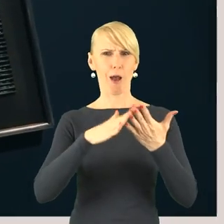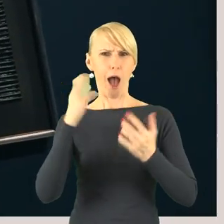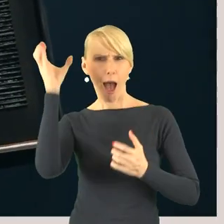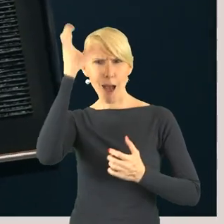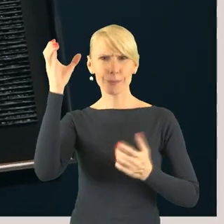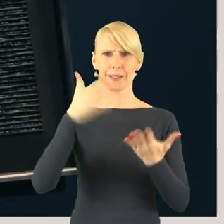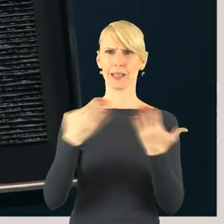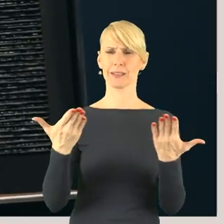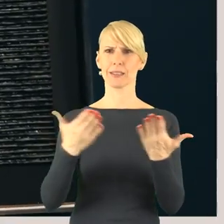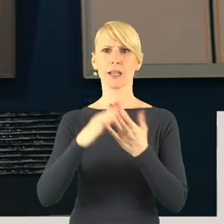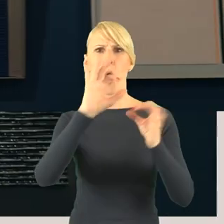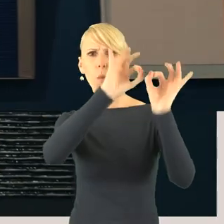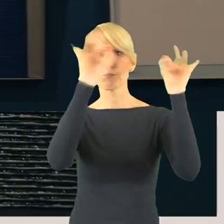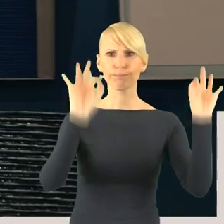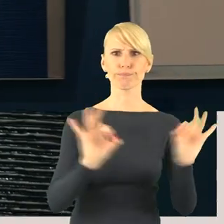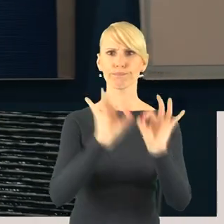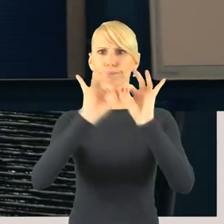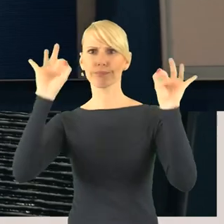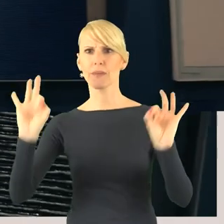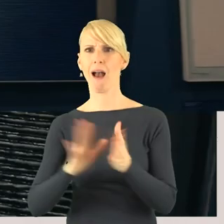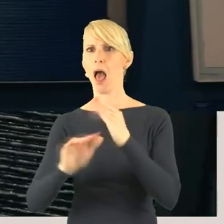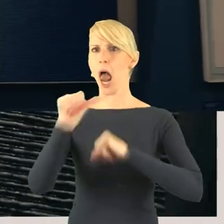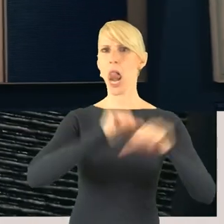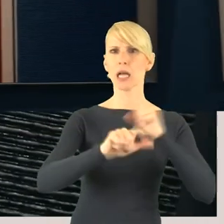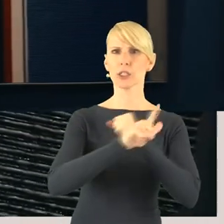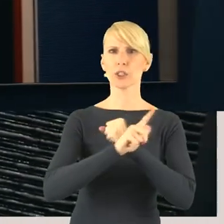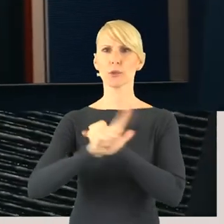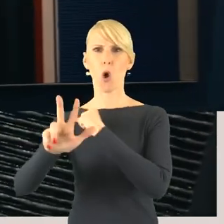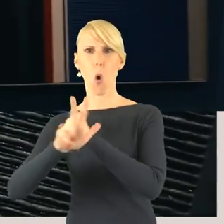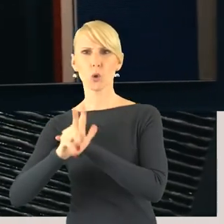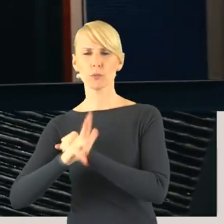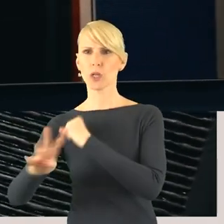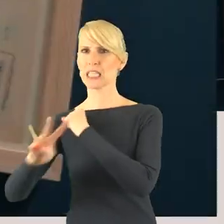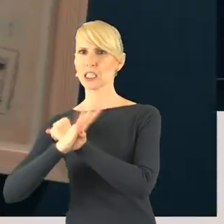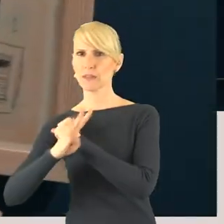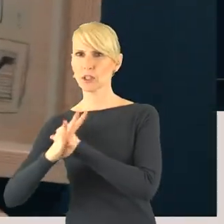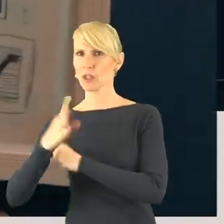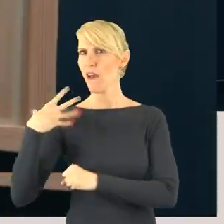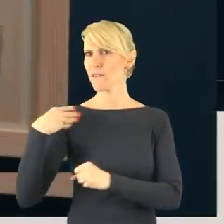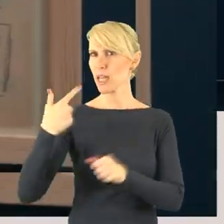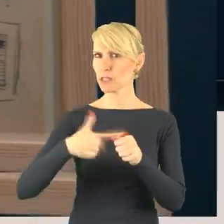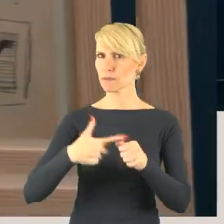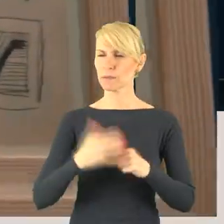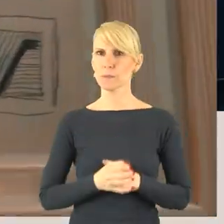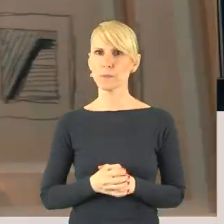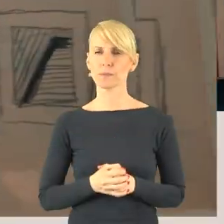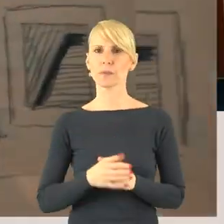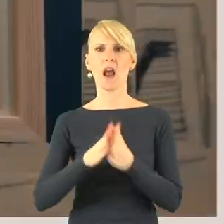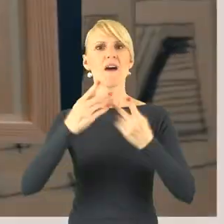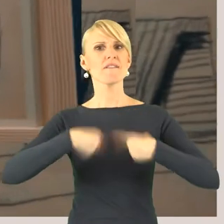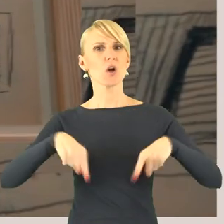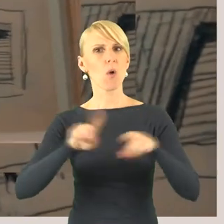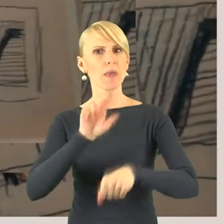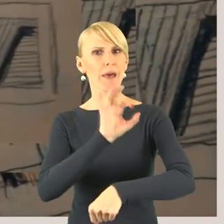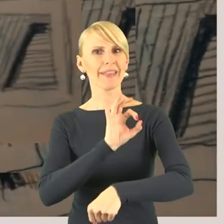artystycznej uzupełniają ją abstrakcyjne, geometryczne kompozycje z lat 70., 80. i